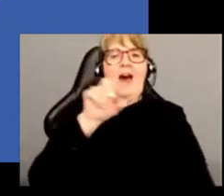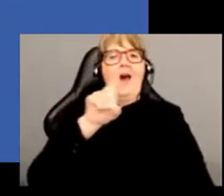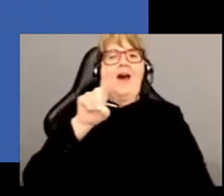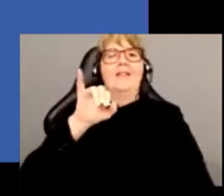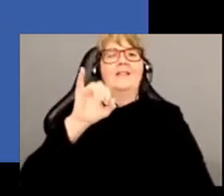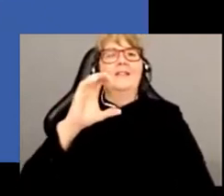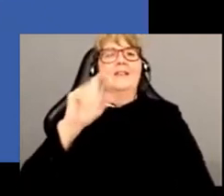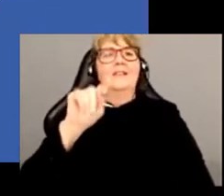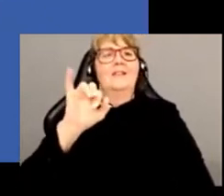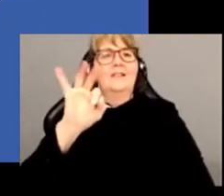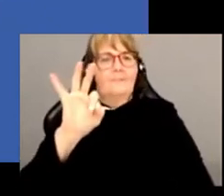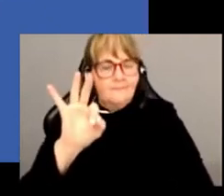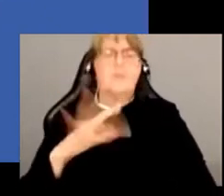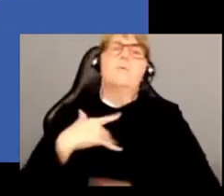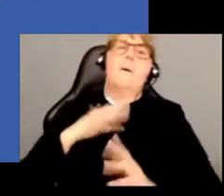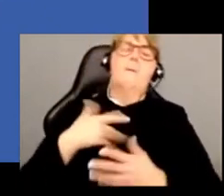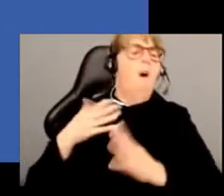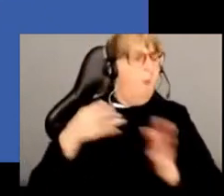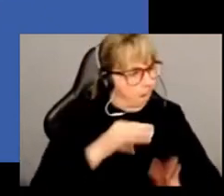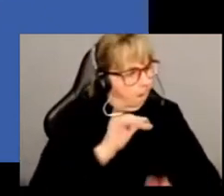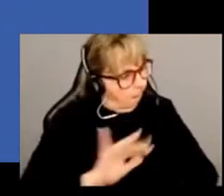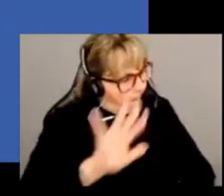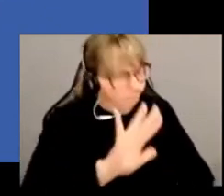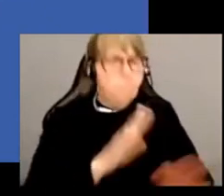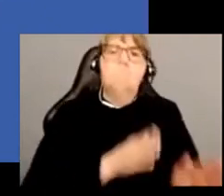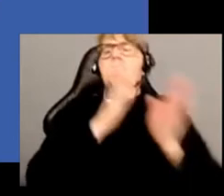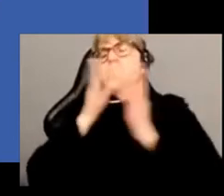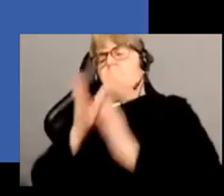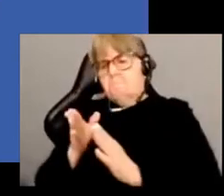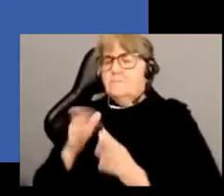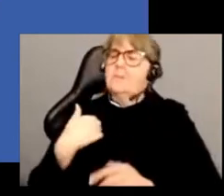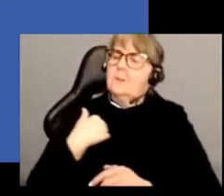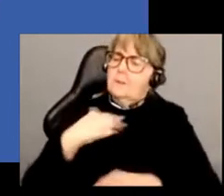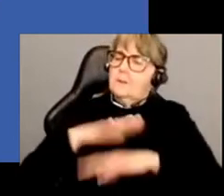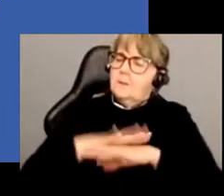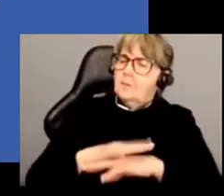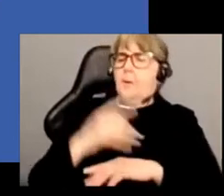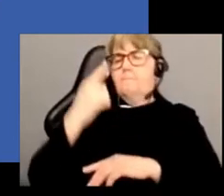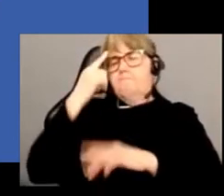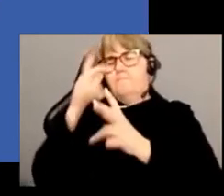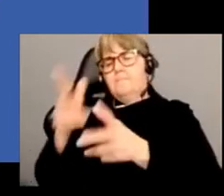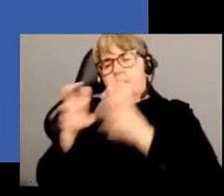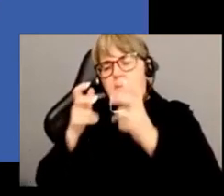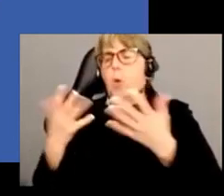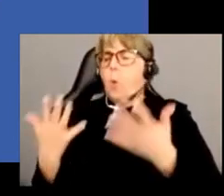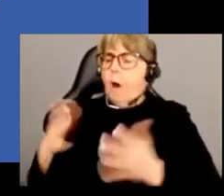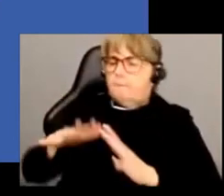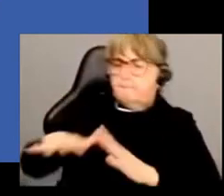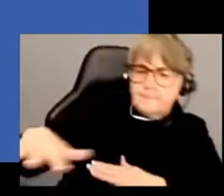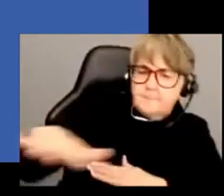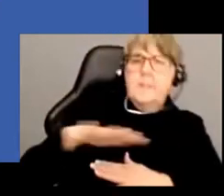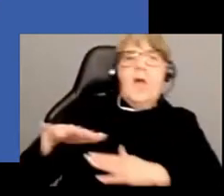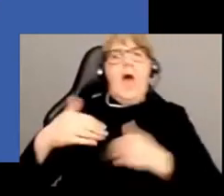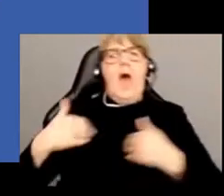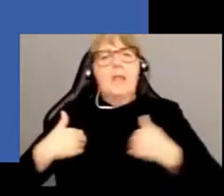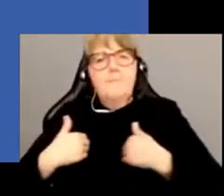me déportant récemment sur la question de nos perceptions et représentations du monde animal et des comportements vis-à-vis de celui